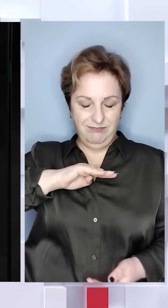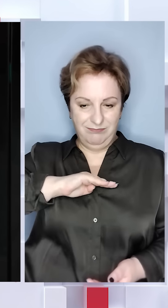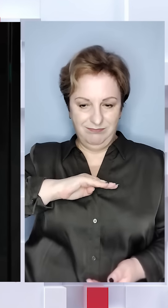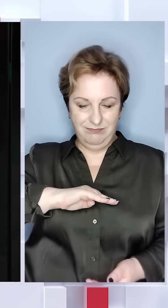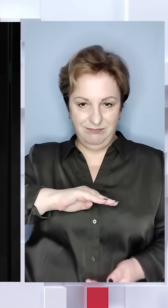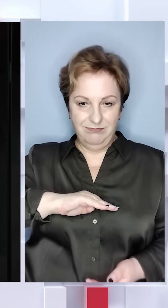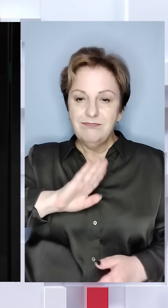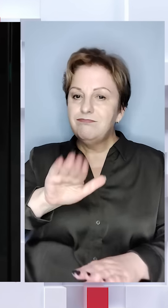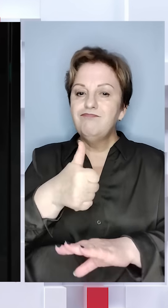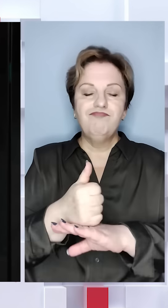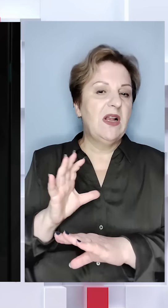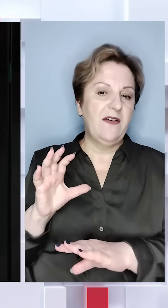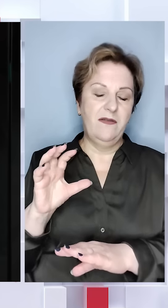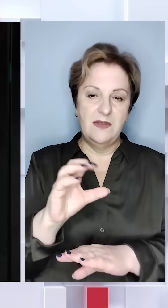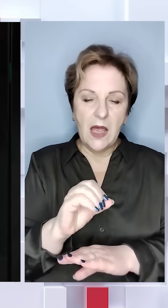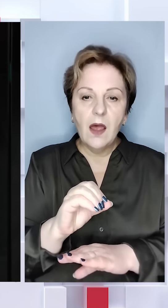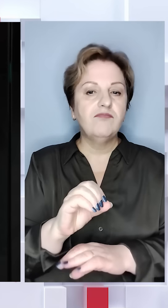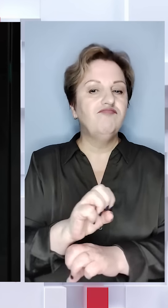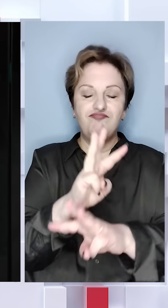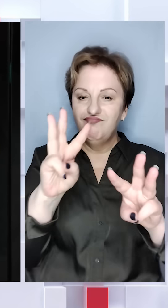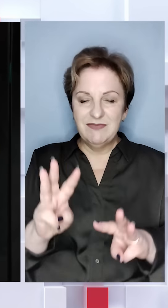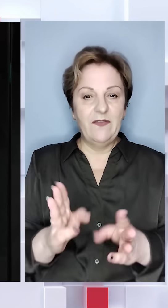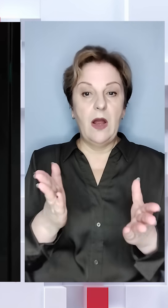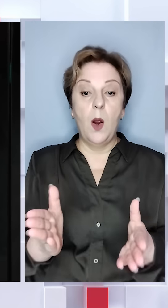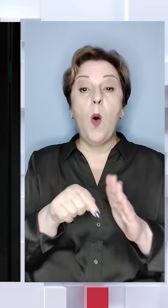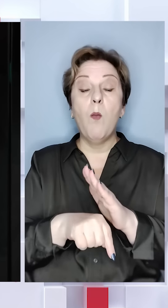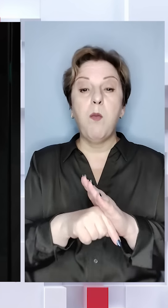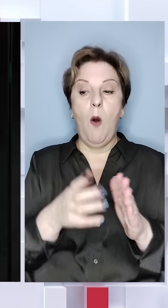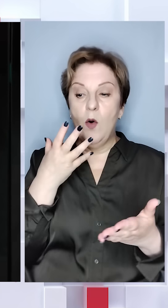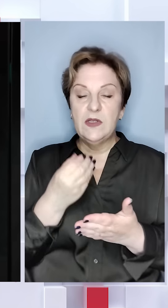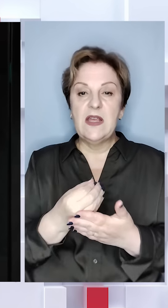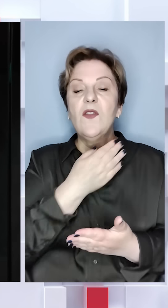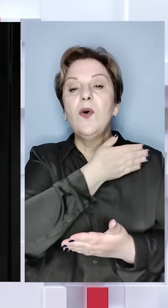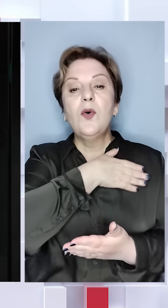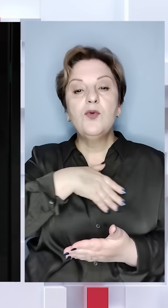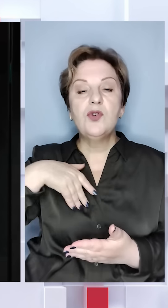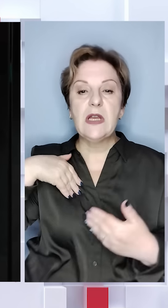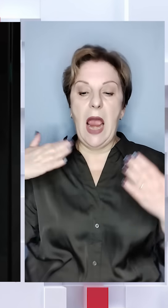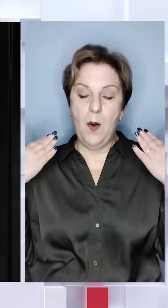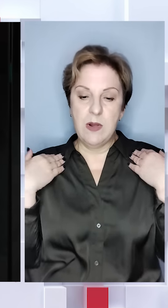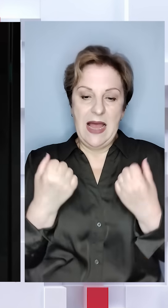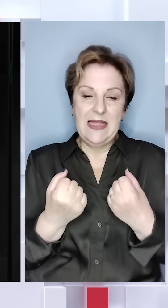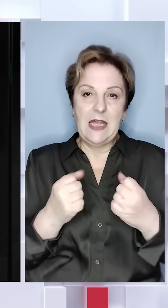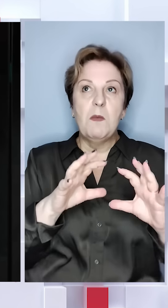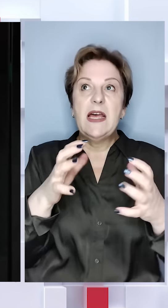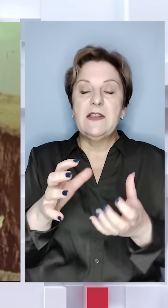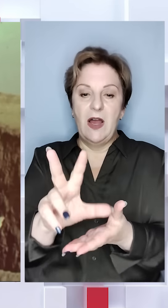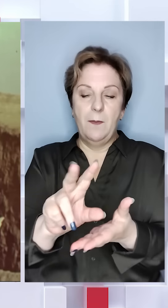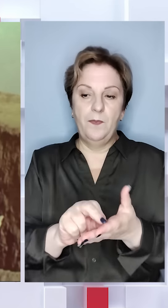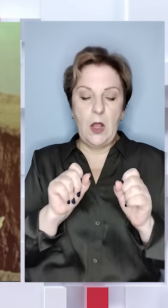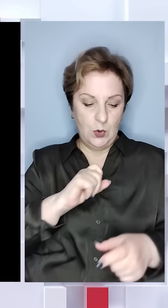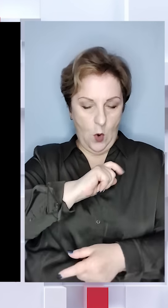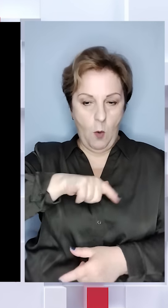собою все це і, по суті, на своїй ший, на своїх плечах тримала оцю світобудову.